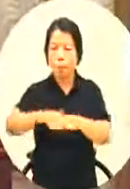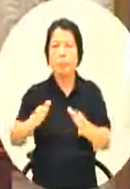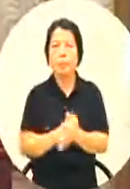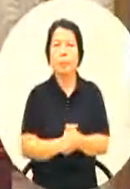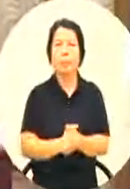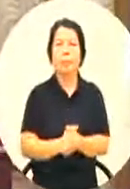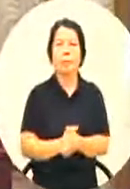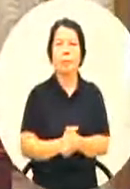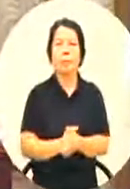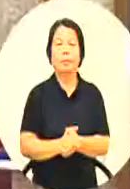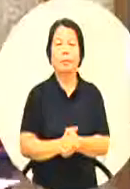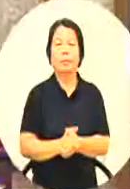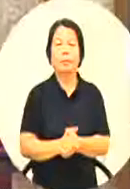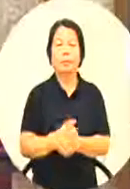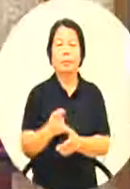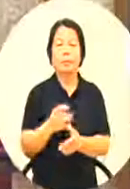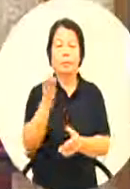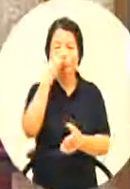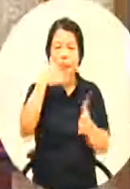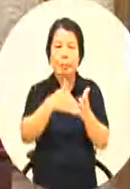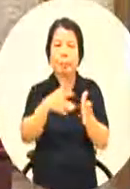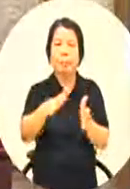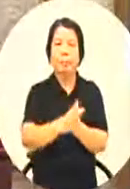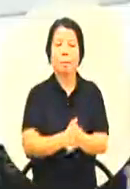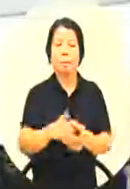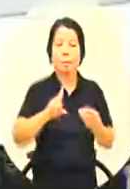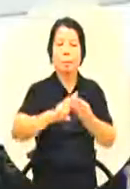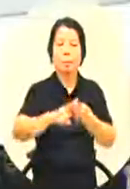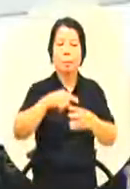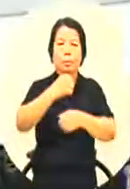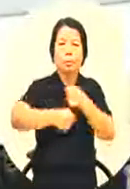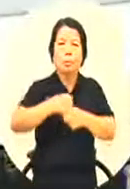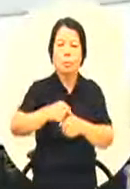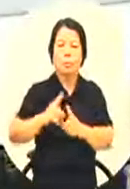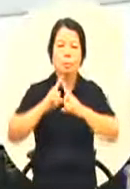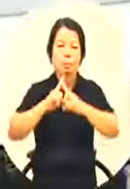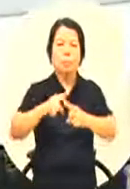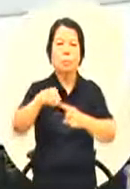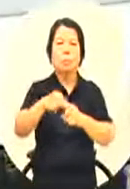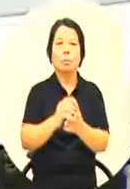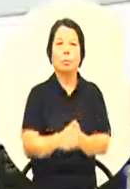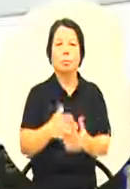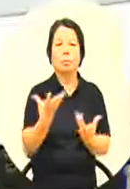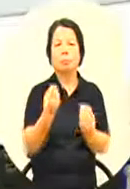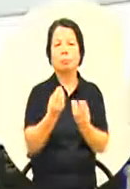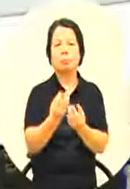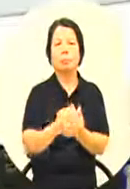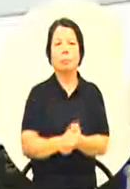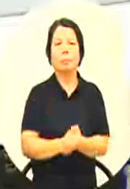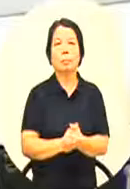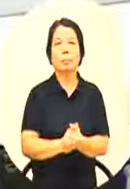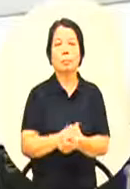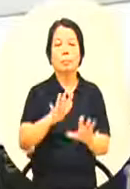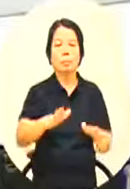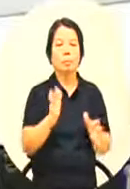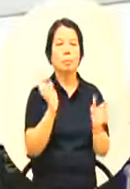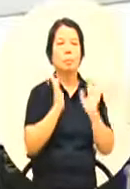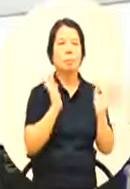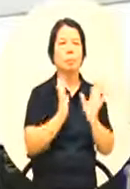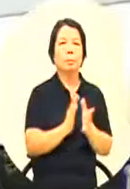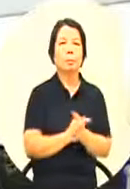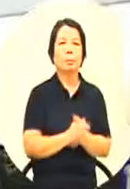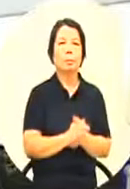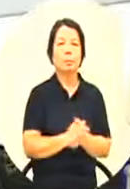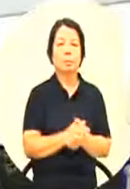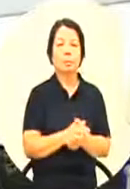给他比较希望能看到你们的主动到目前为止就是都没有看到那我觉得这些小朋友真的是很